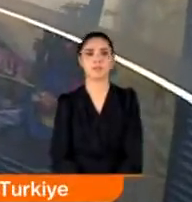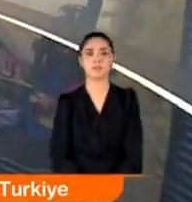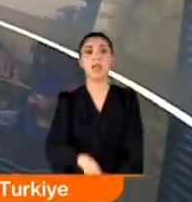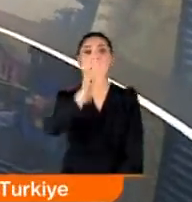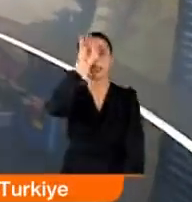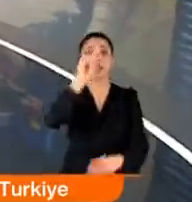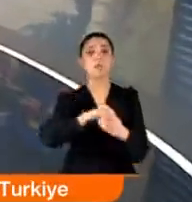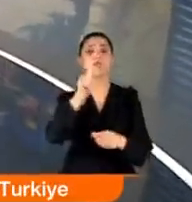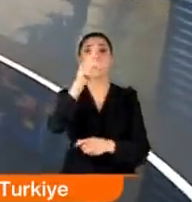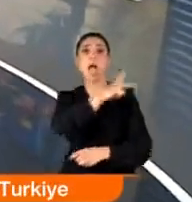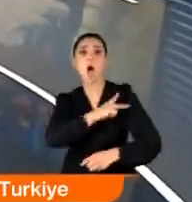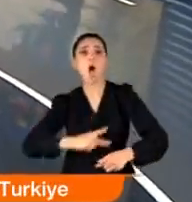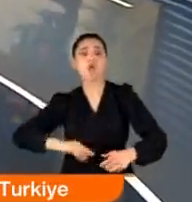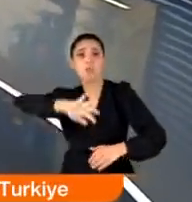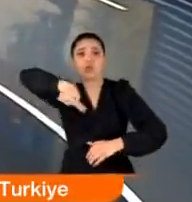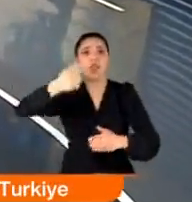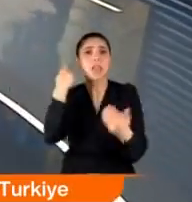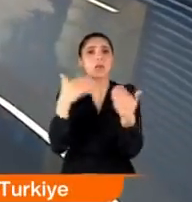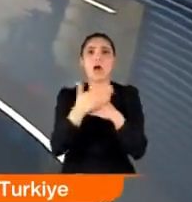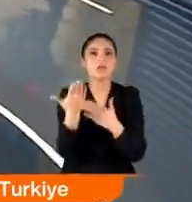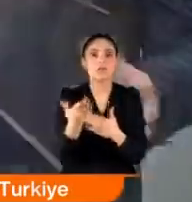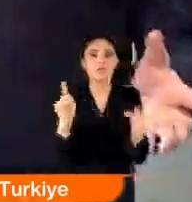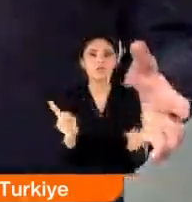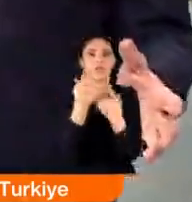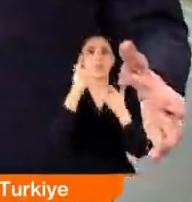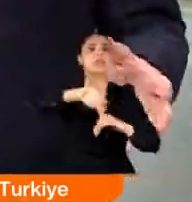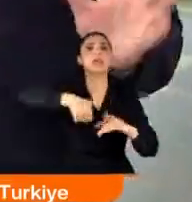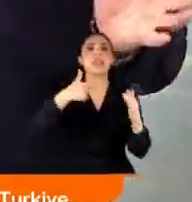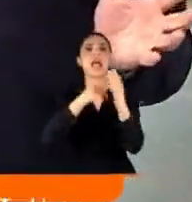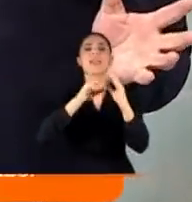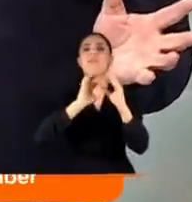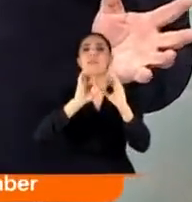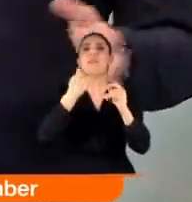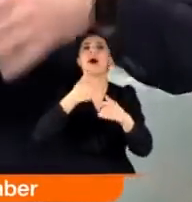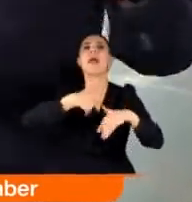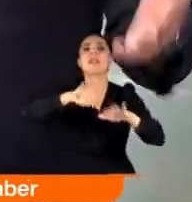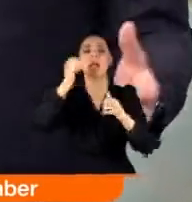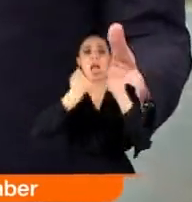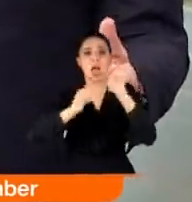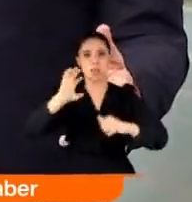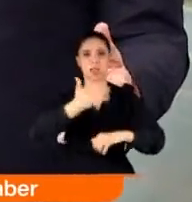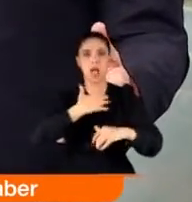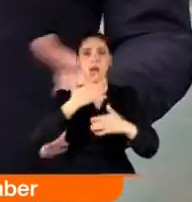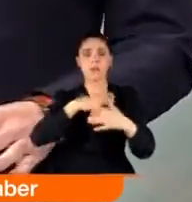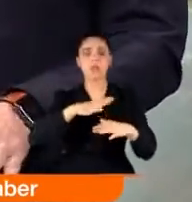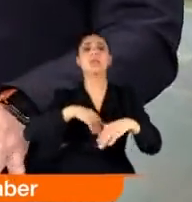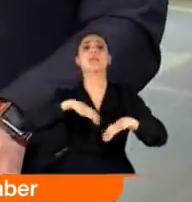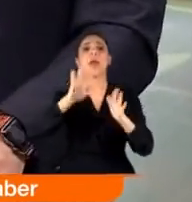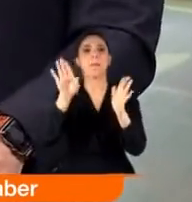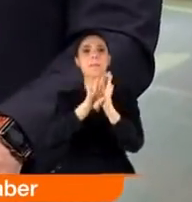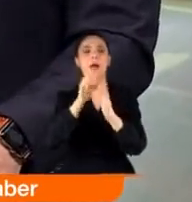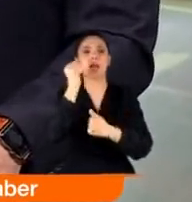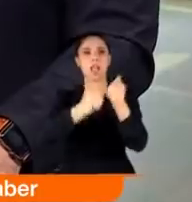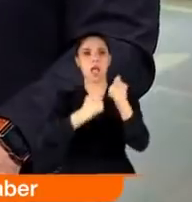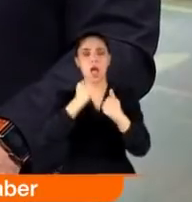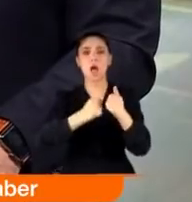İstanbul'da bir halk otobüsü çalındı dün akşam. Hırsızın amacı para değildi. Araca sahip olmakta. Park halindeki